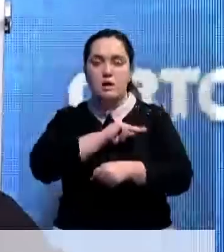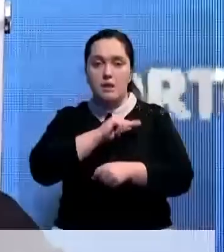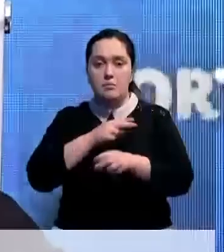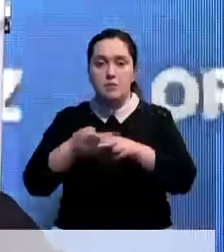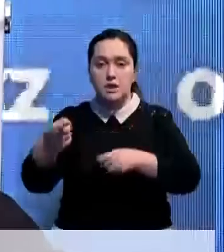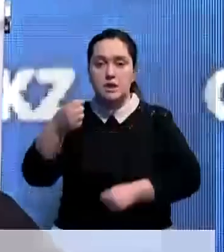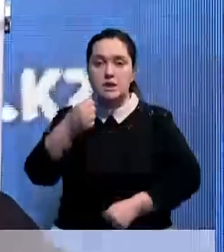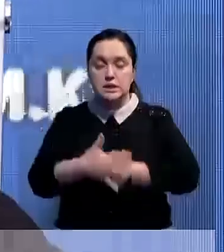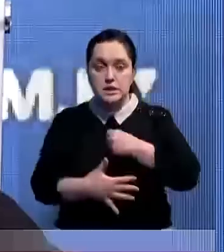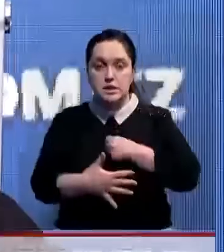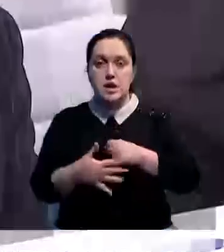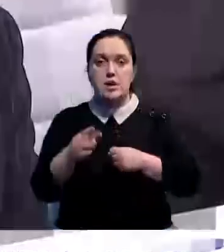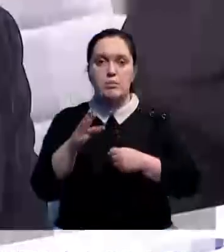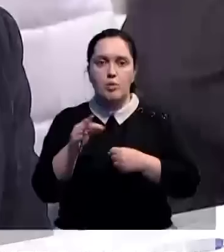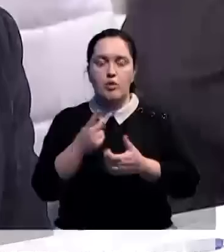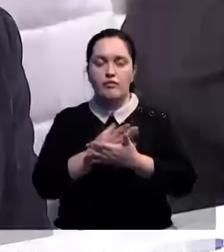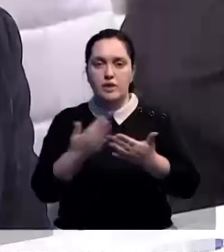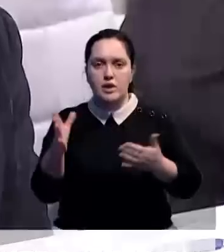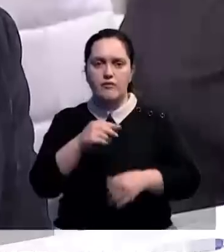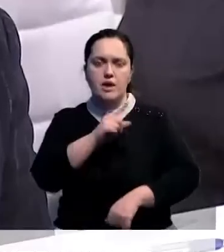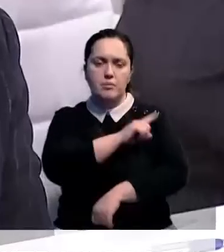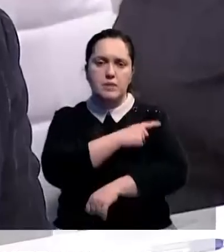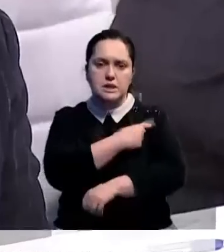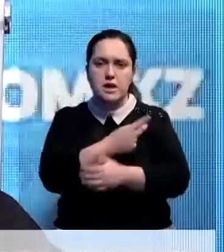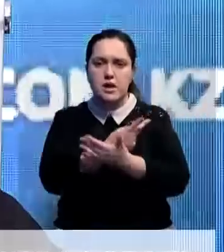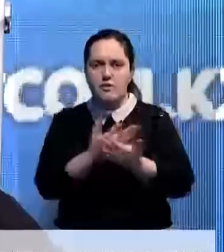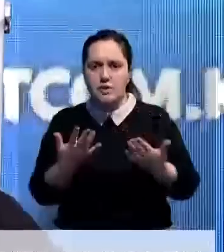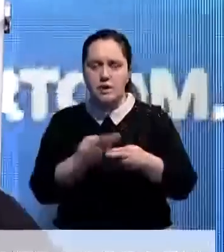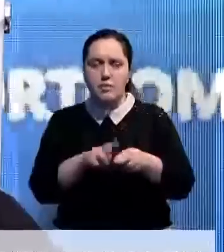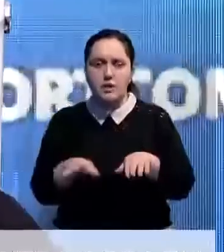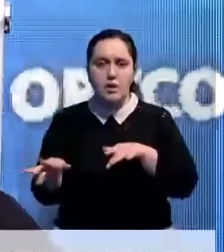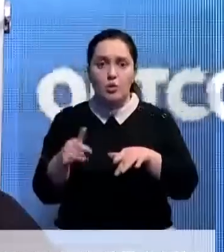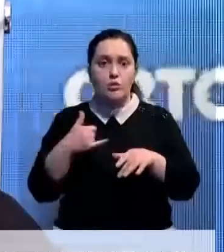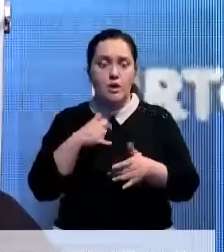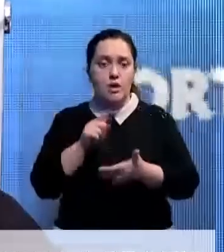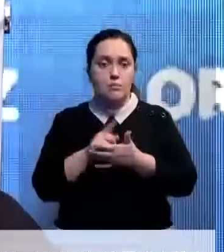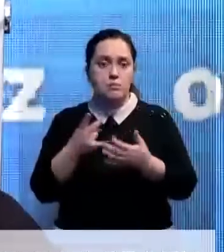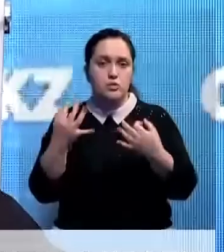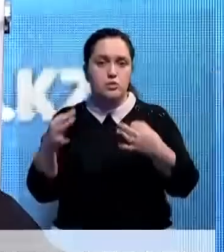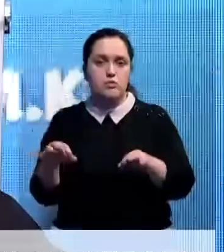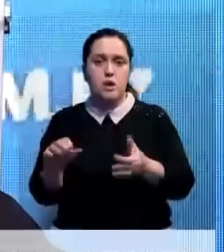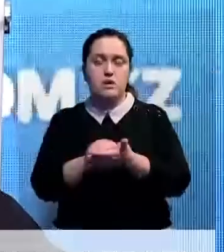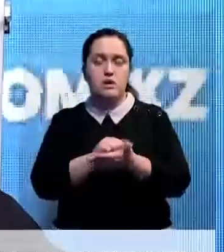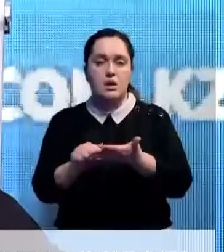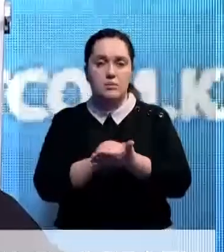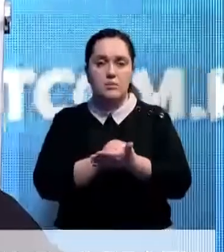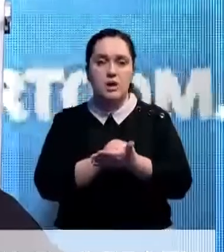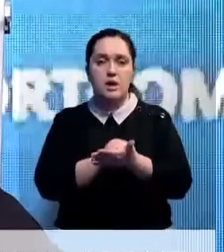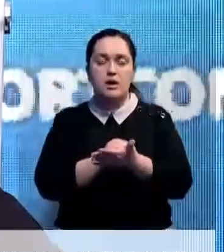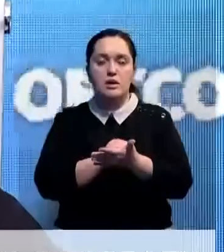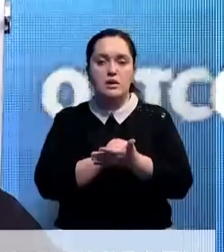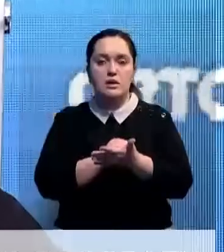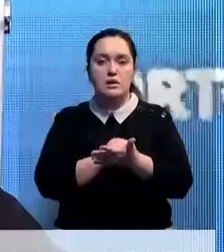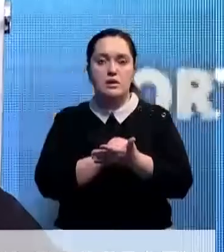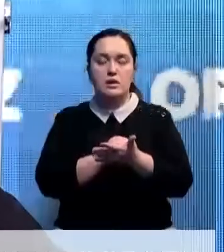данного центра по данному виду. Все медицинские виды медицинской деятельности у нас лицензируются в законном разрешениях и уведомлениях. Также у нас